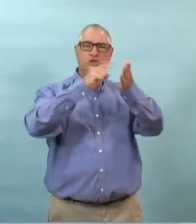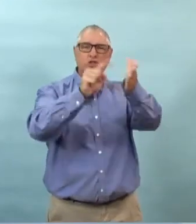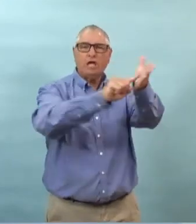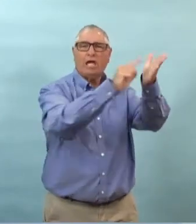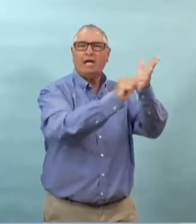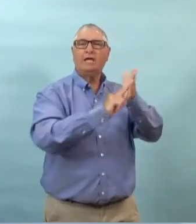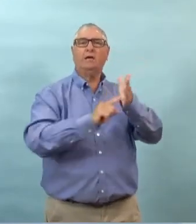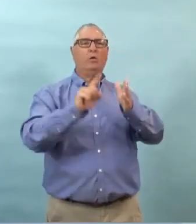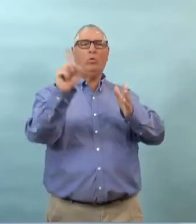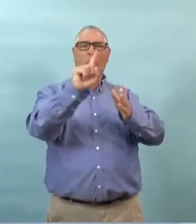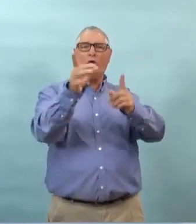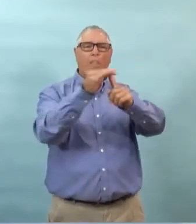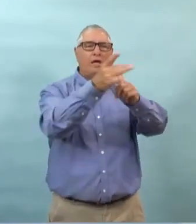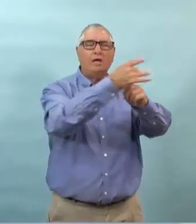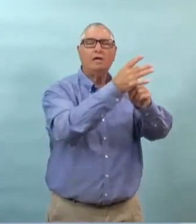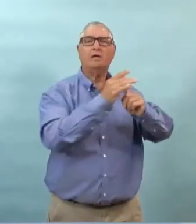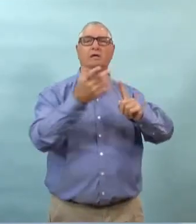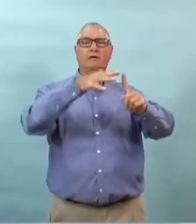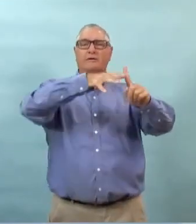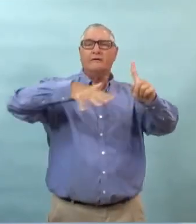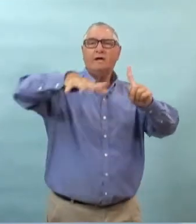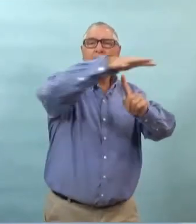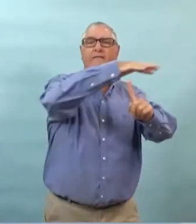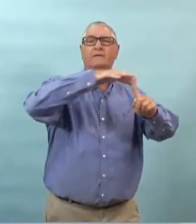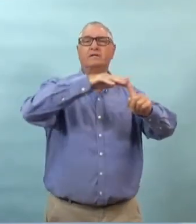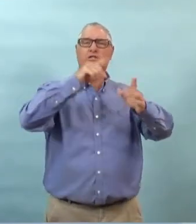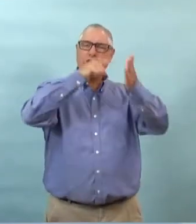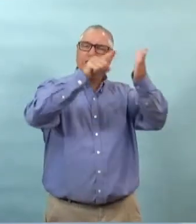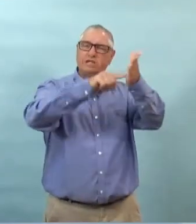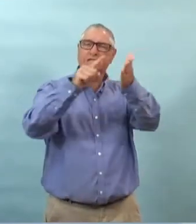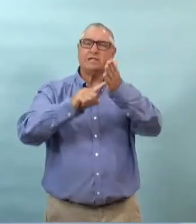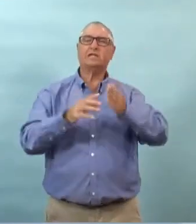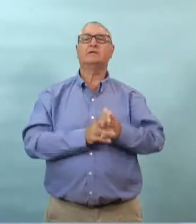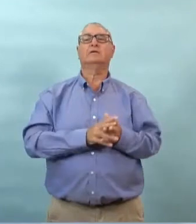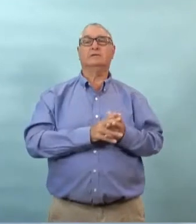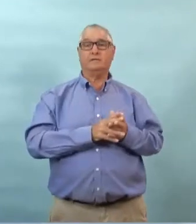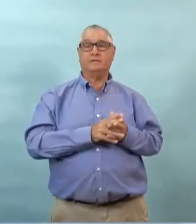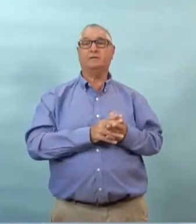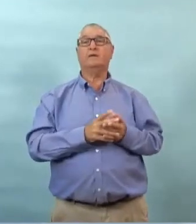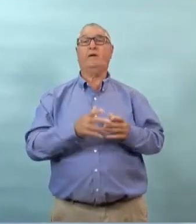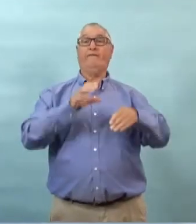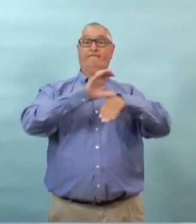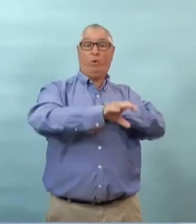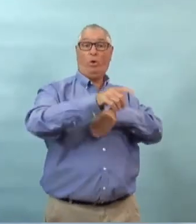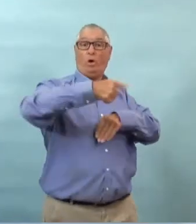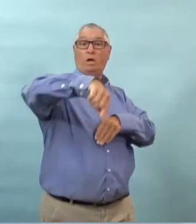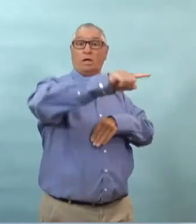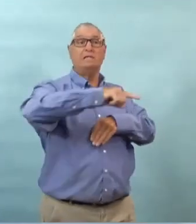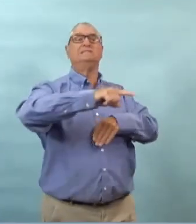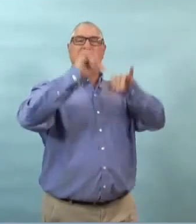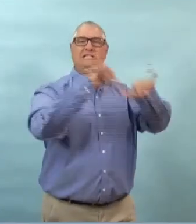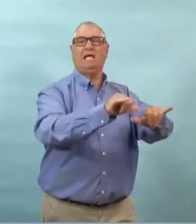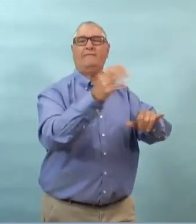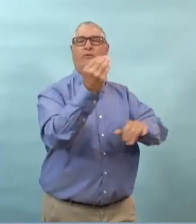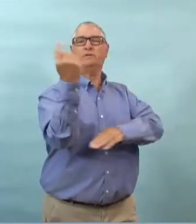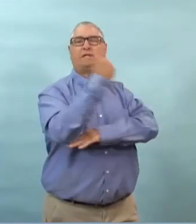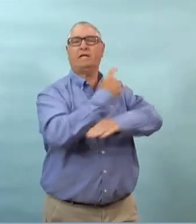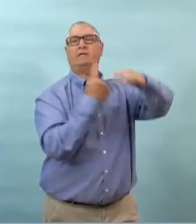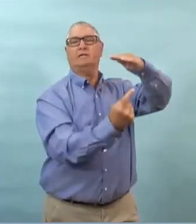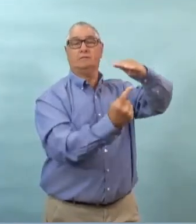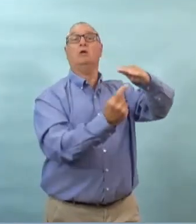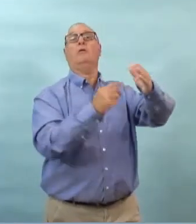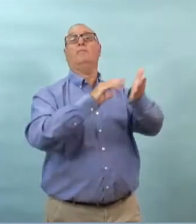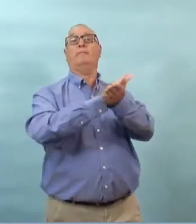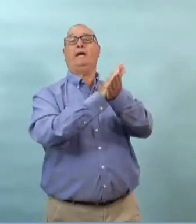les cas de les situer de déterminer avec qui ces personnes ont été en contact afin de pouvoir